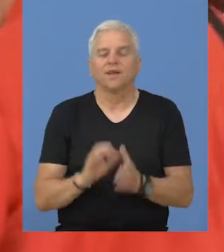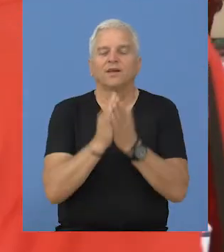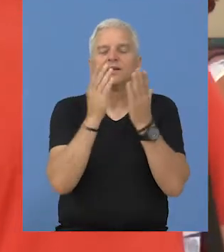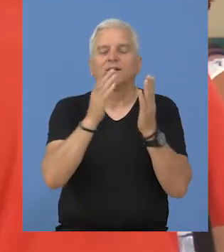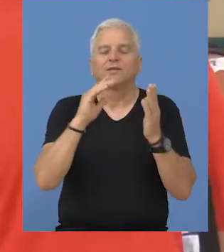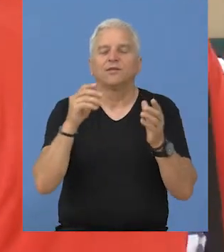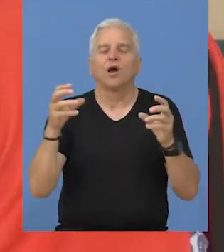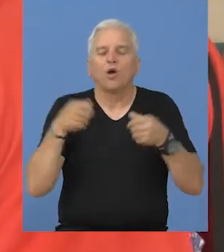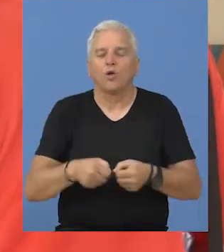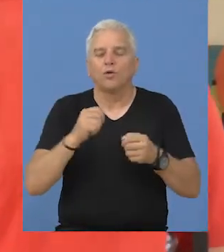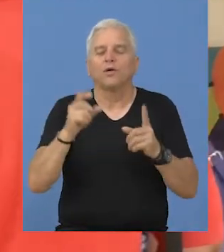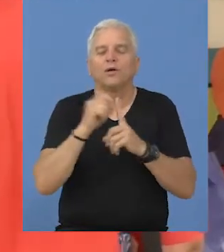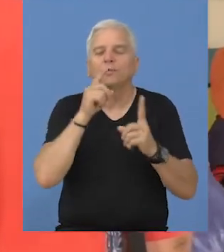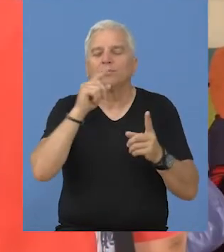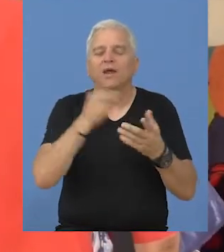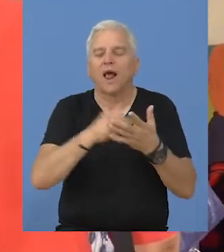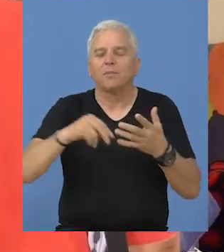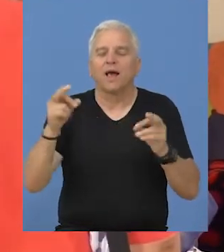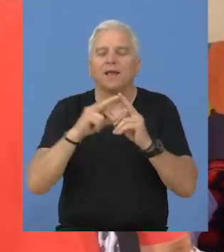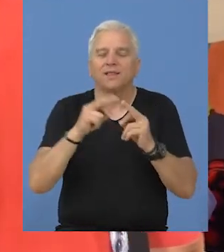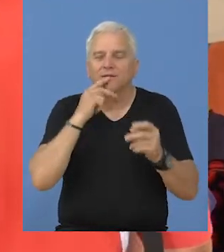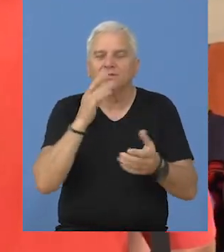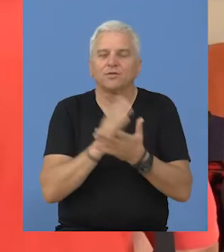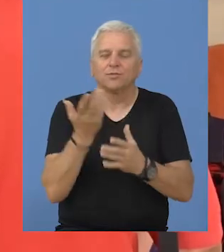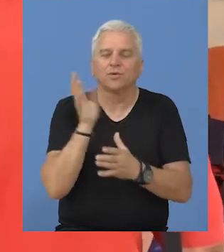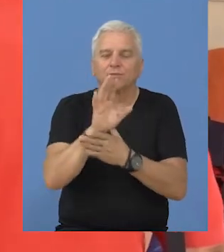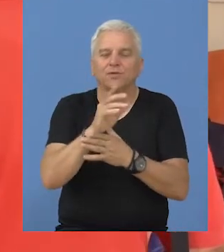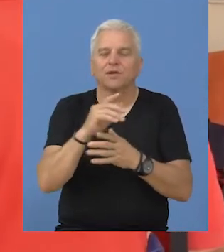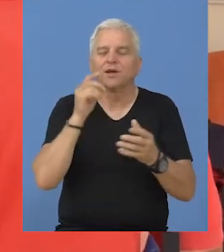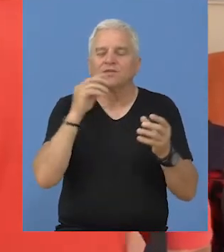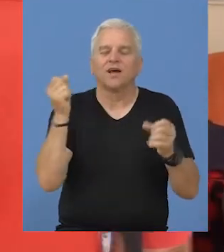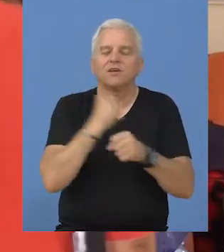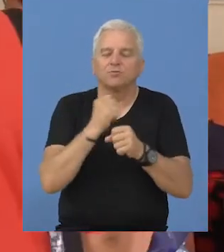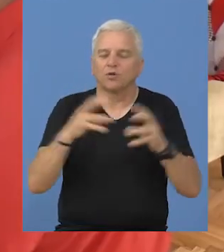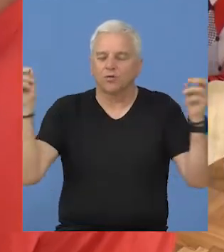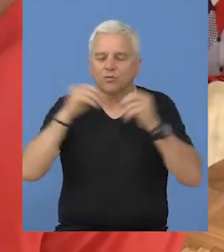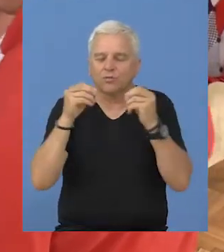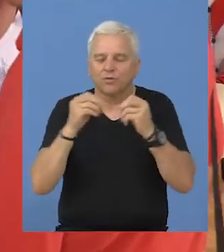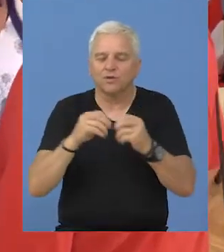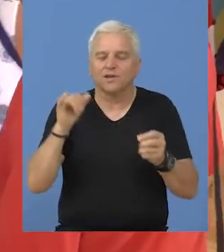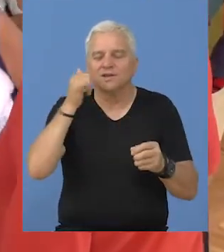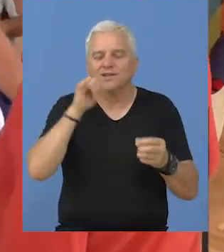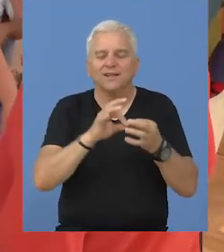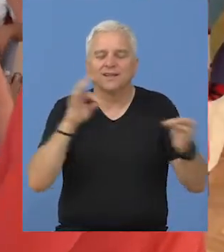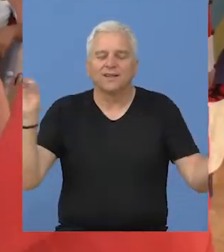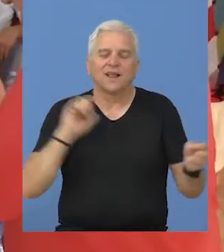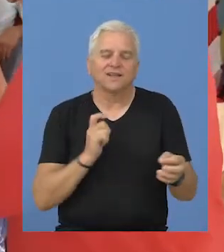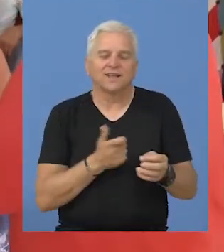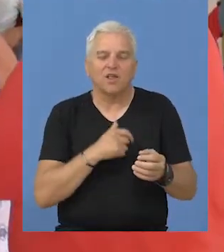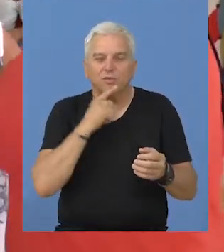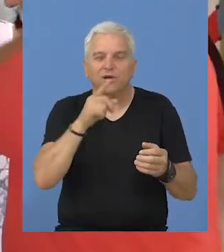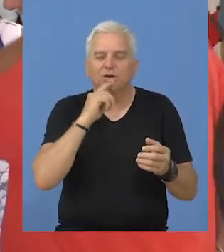Književni umetnički klub Pero Amatera iz Bečaja održao je promociju zbornika radova pod nazivom Zlatne niti